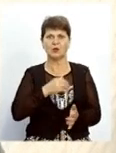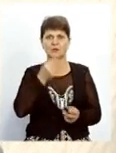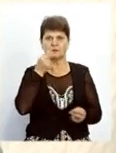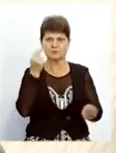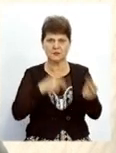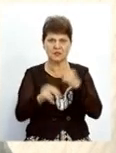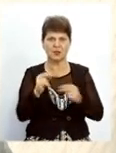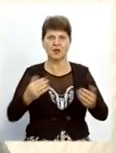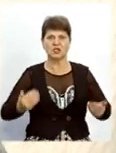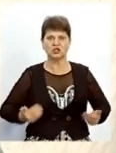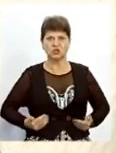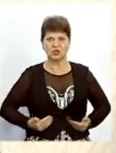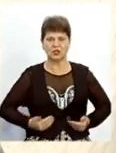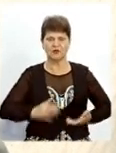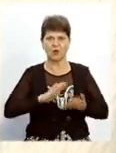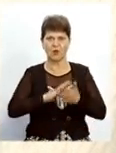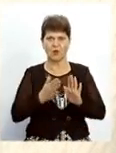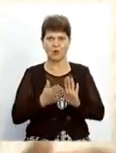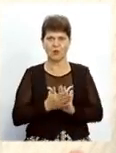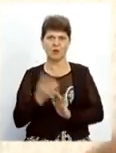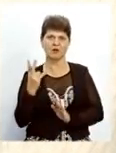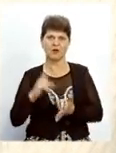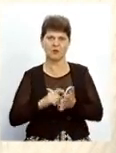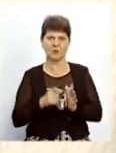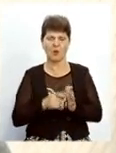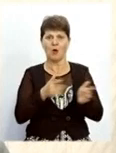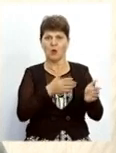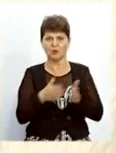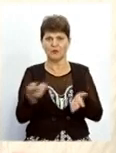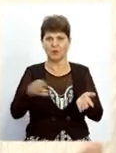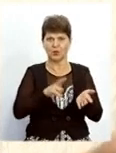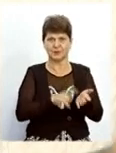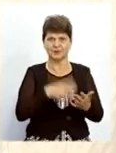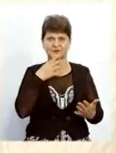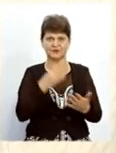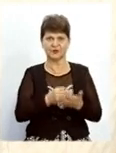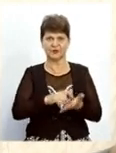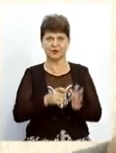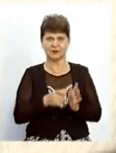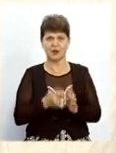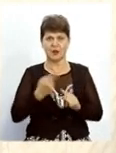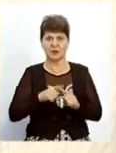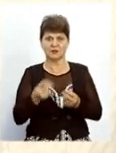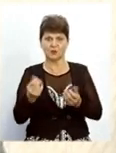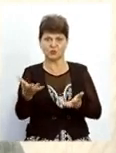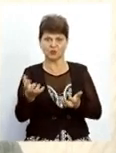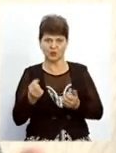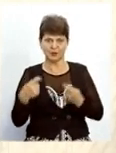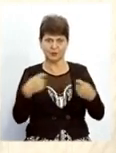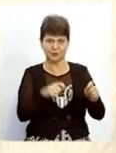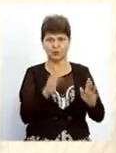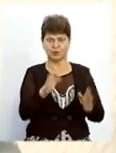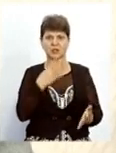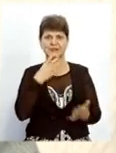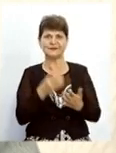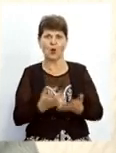що не проживали в двох в однокімнатній квартирі. То ми готові вас прописати вказаній квартирі. І ми, відповідно, з цих кошти, які ви отримуєте, будете направляти на